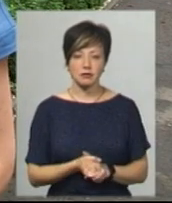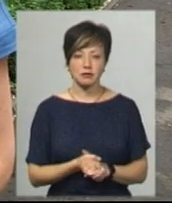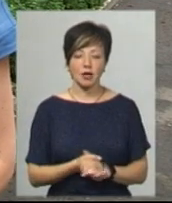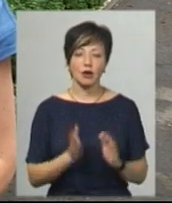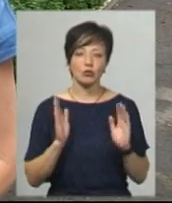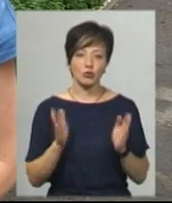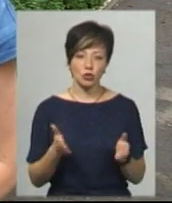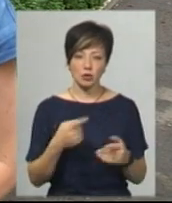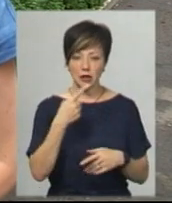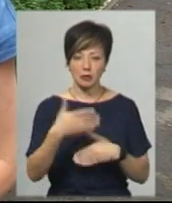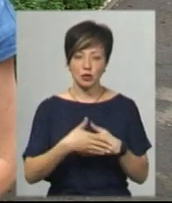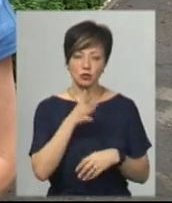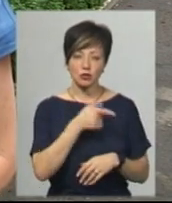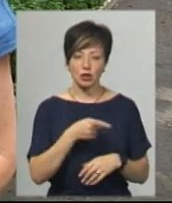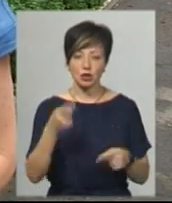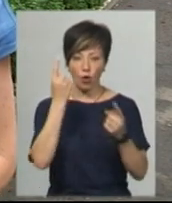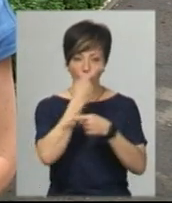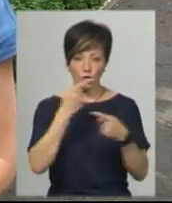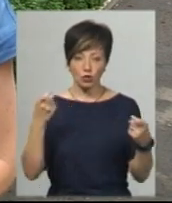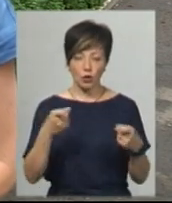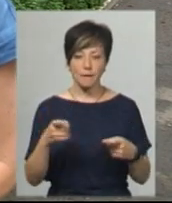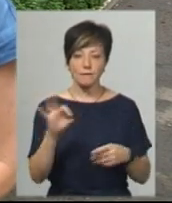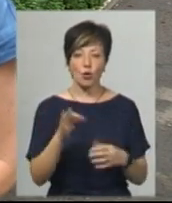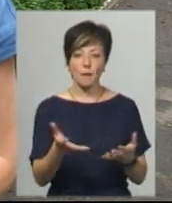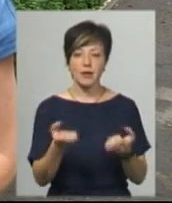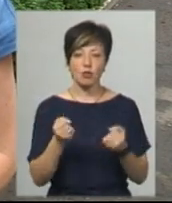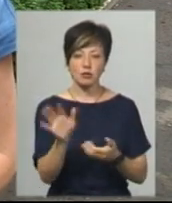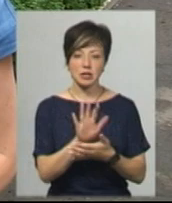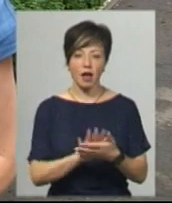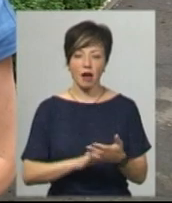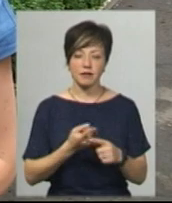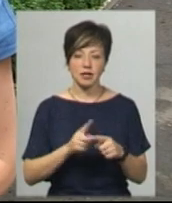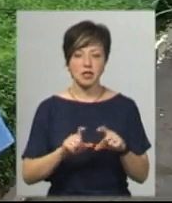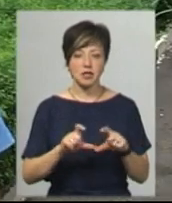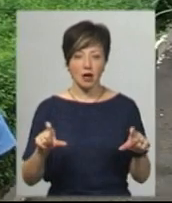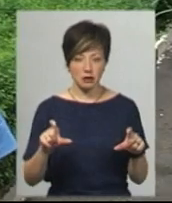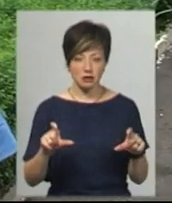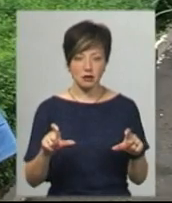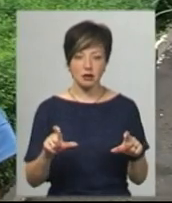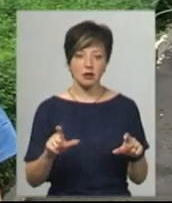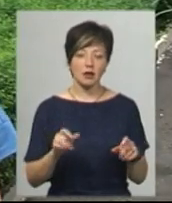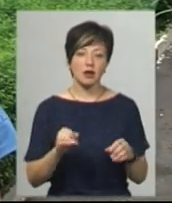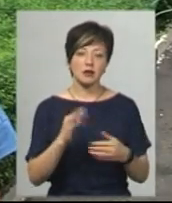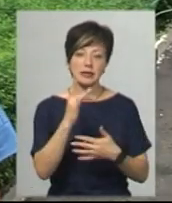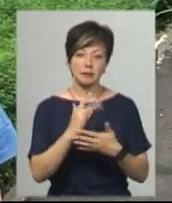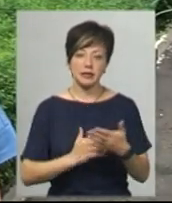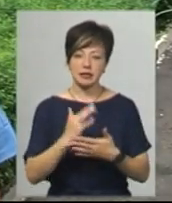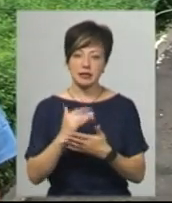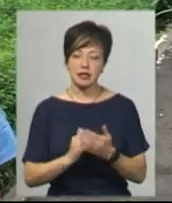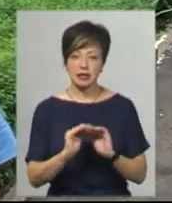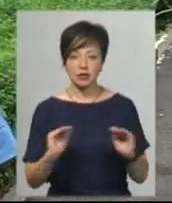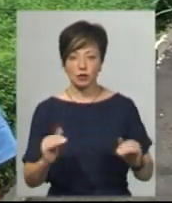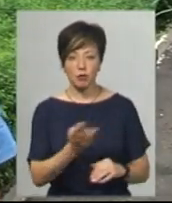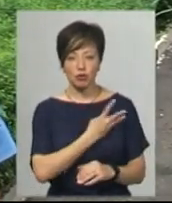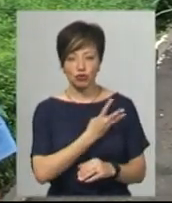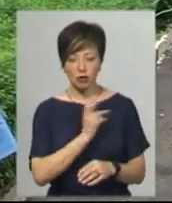Будемо найближчим часом оголошувати про прийом заяв у цей заклад освіти. Напрацювали списки тих діток, які бажають